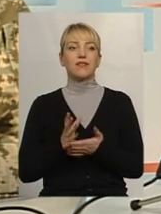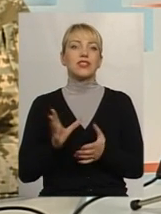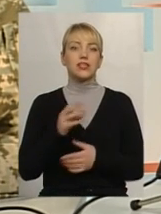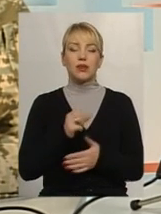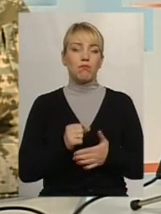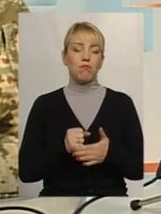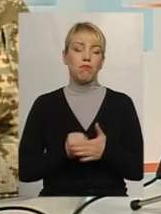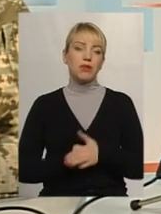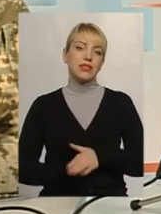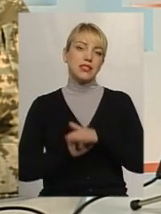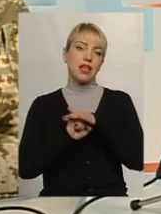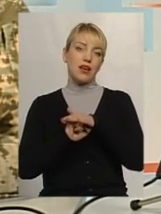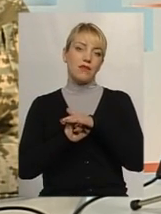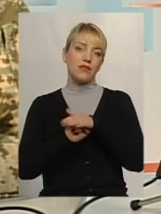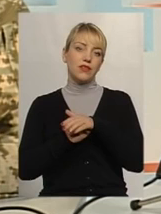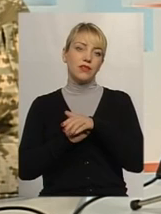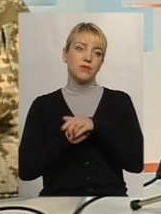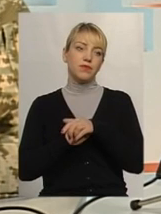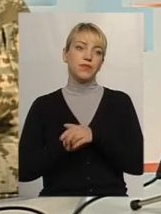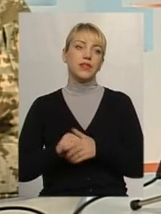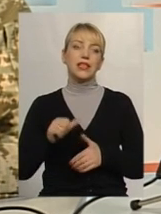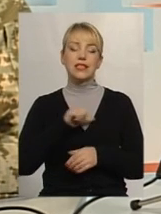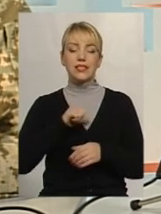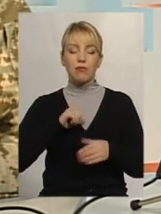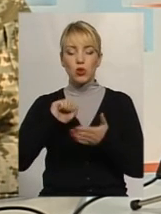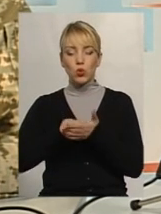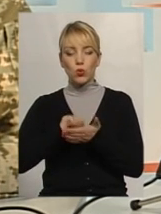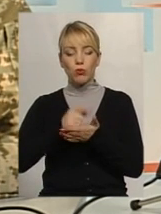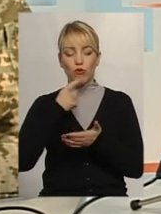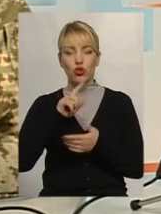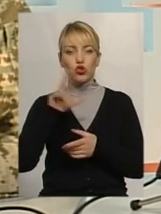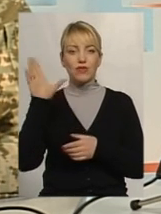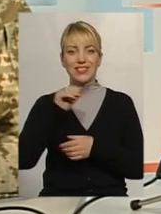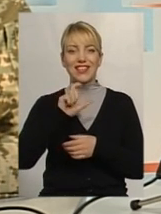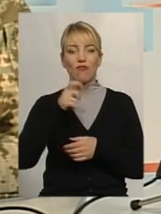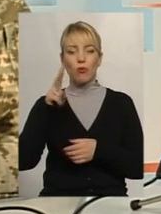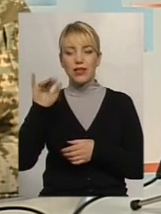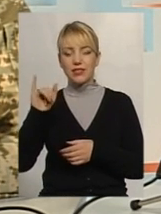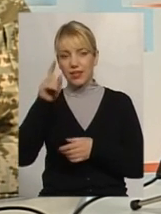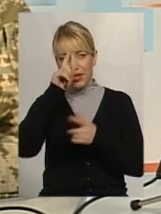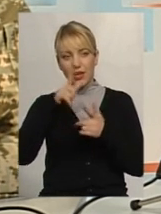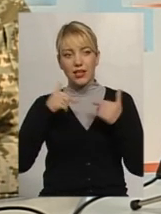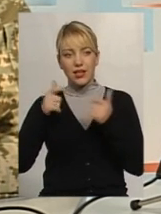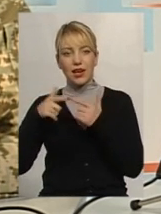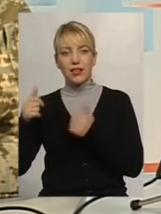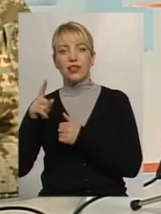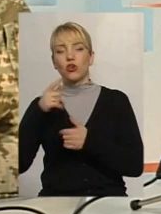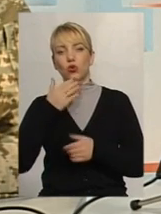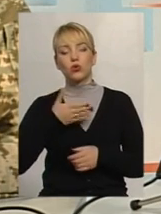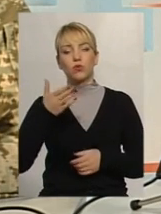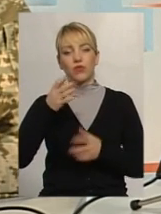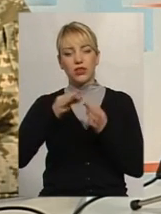підстави, самі основоположні документи НАТО. Там говориться про те, що всі європейські країни, які сповідують демократію,